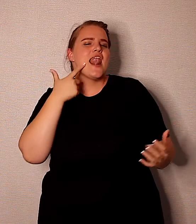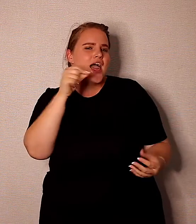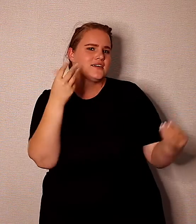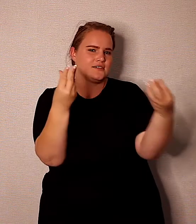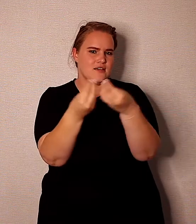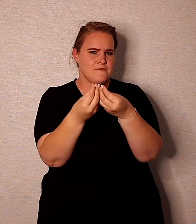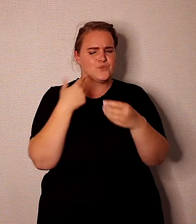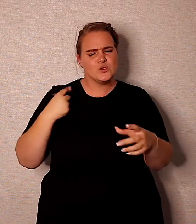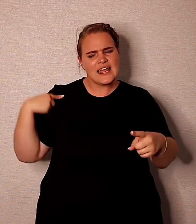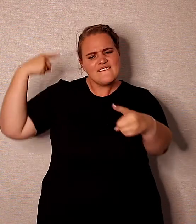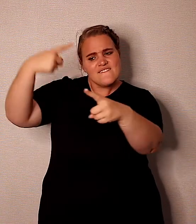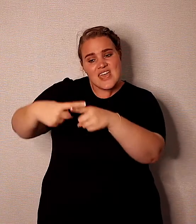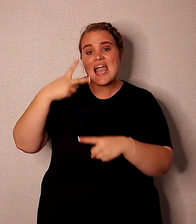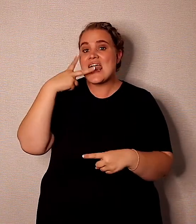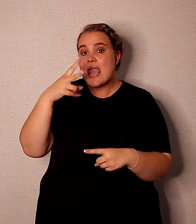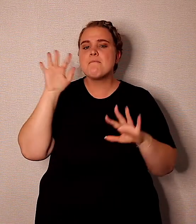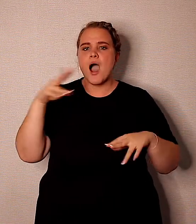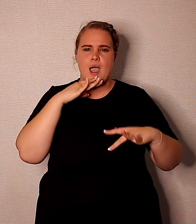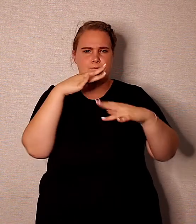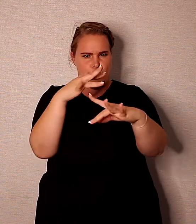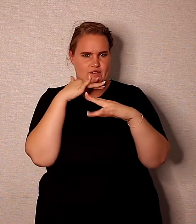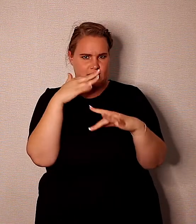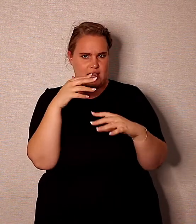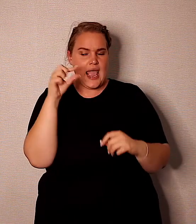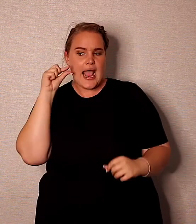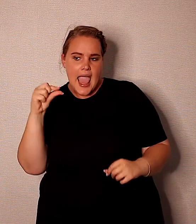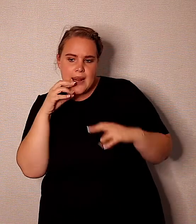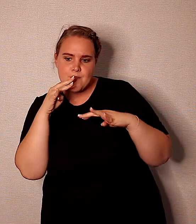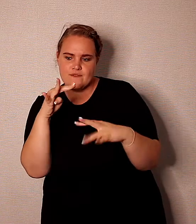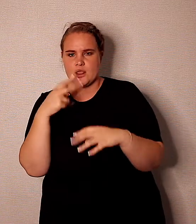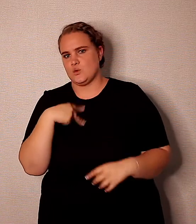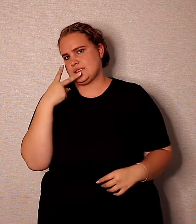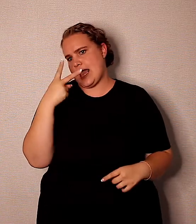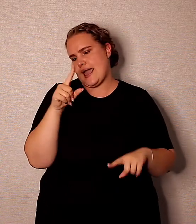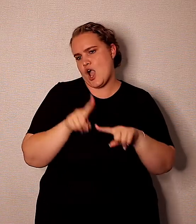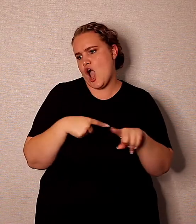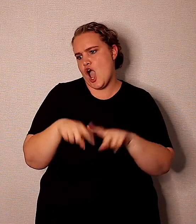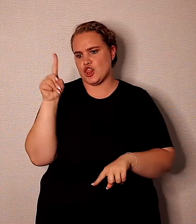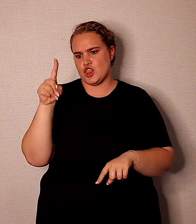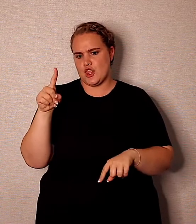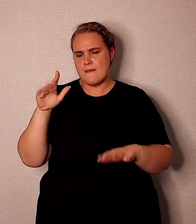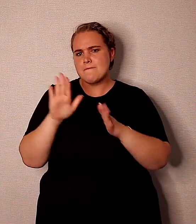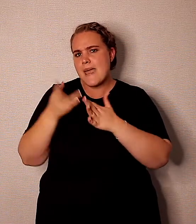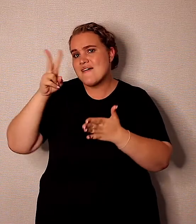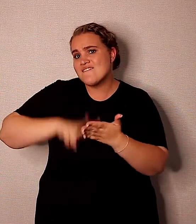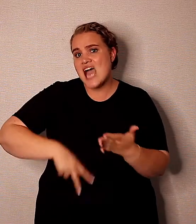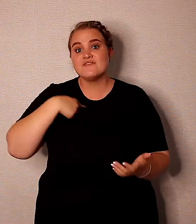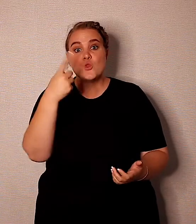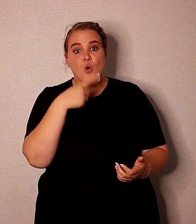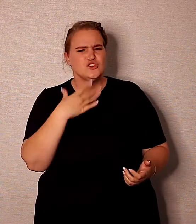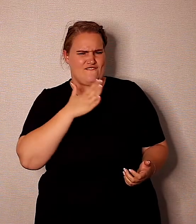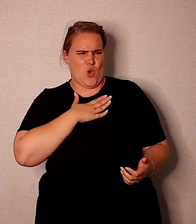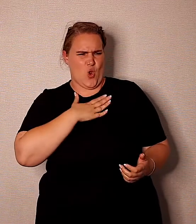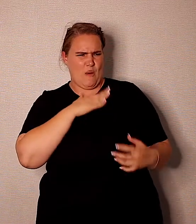om hier te wees. Nou ons het hierdie week na het klomp profeseer gekyk, uit klein profete, mecha, ons het gekyk uit, uit deel uit exodus, wat die van